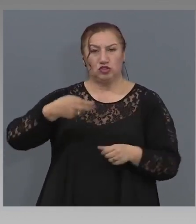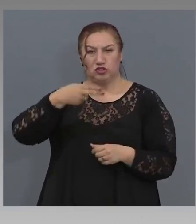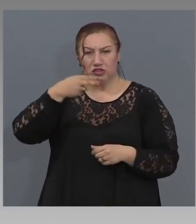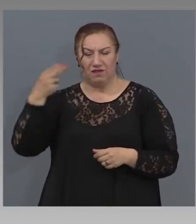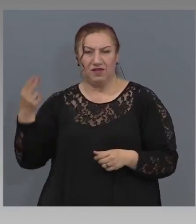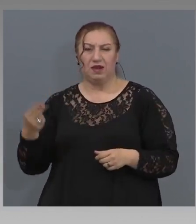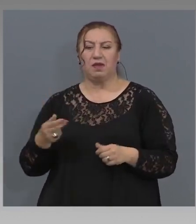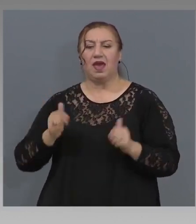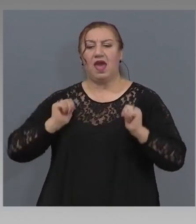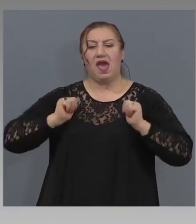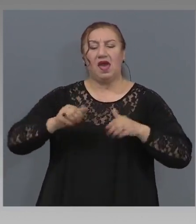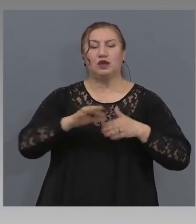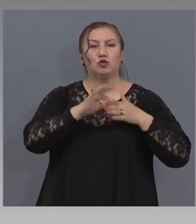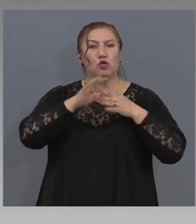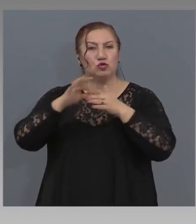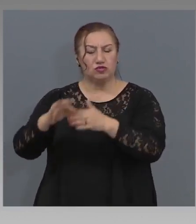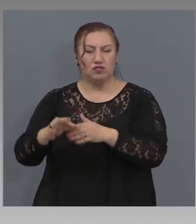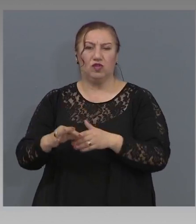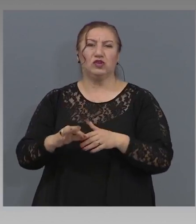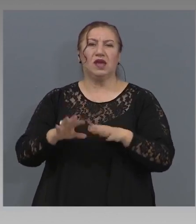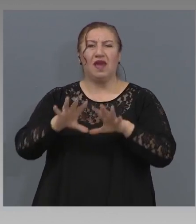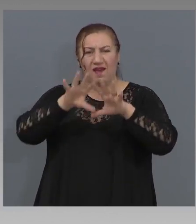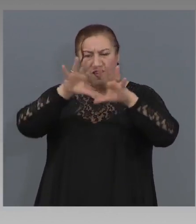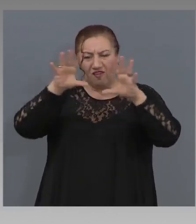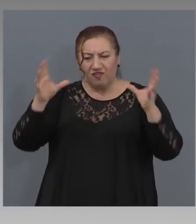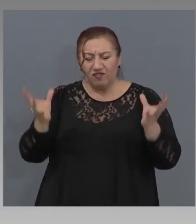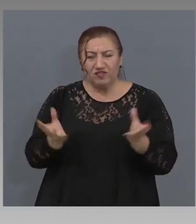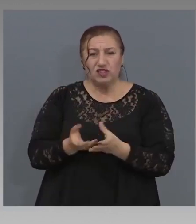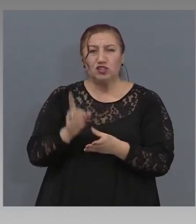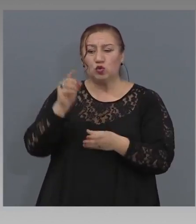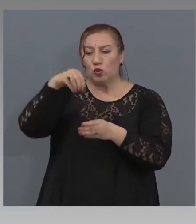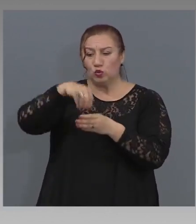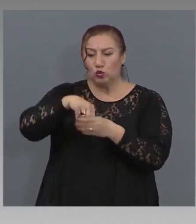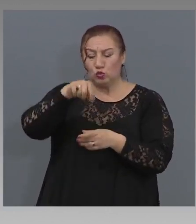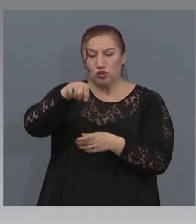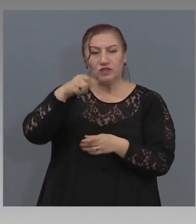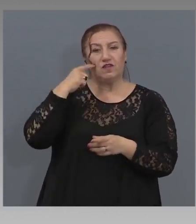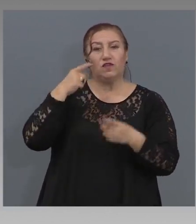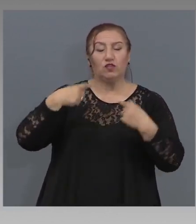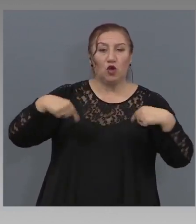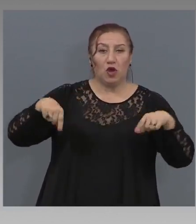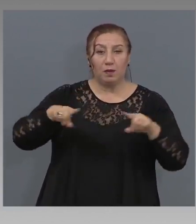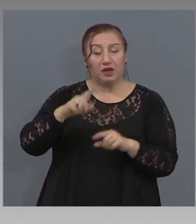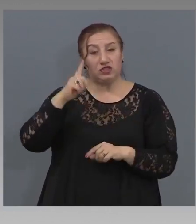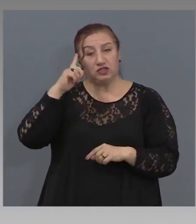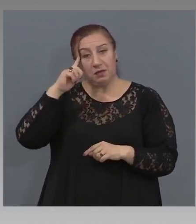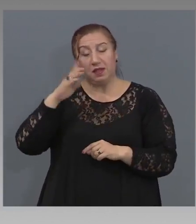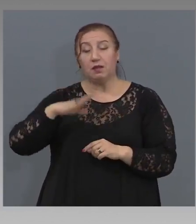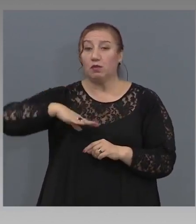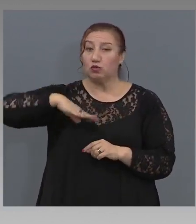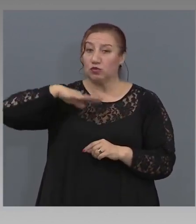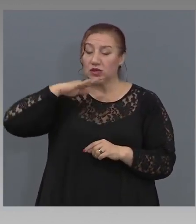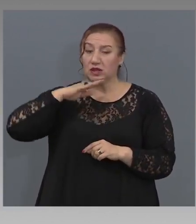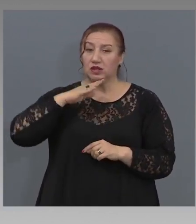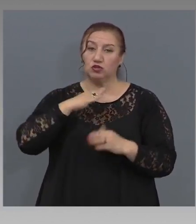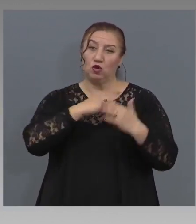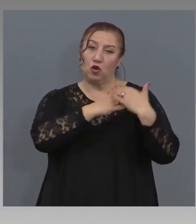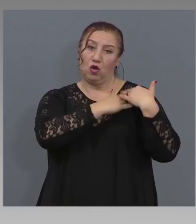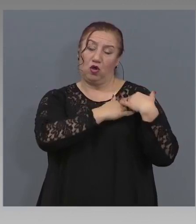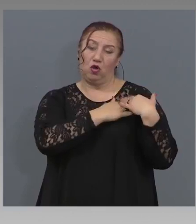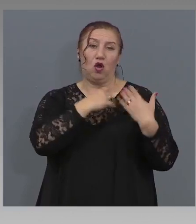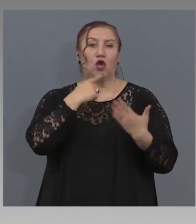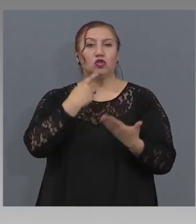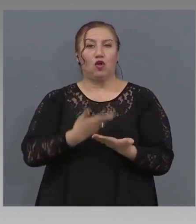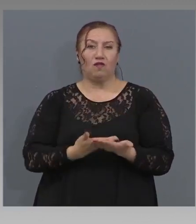пропусна някой по веригата, за да не се обиди, но абсолютно всички смятам, че са достатъчно отговорни, виждат